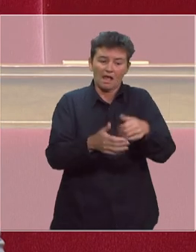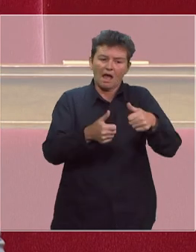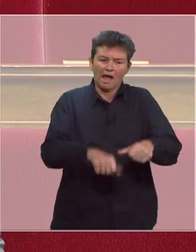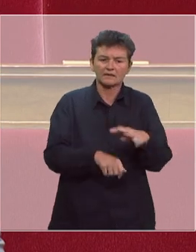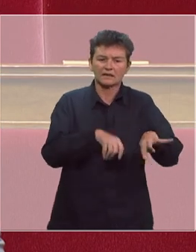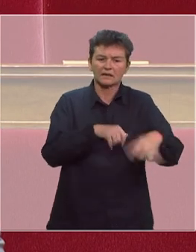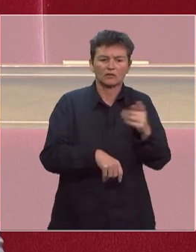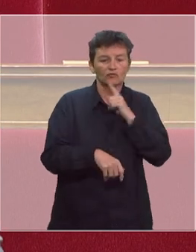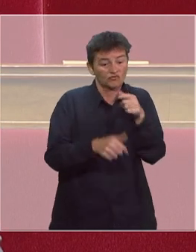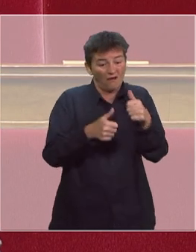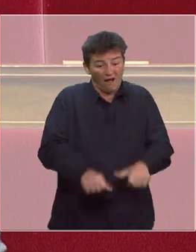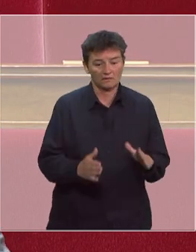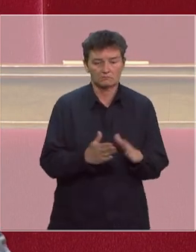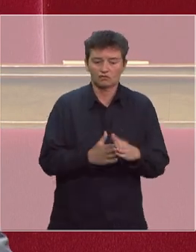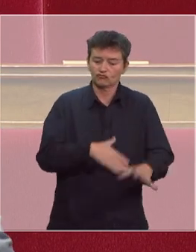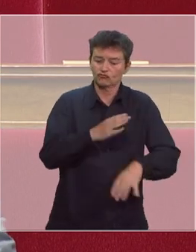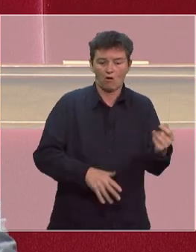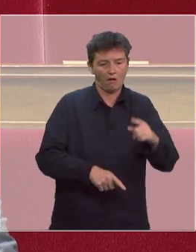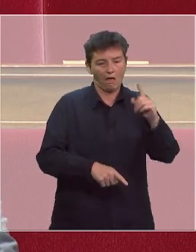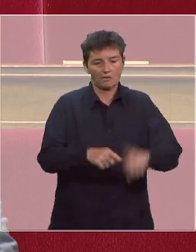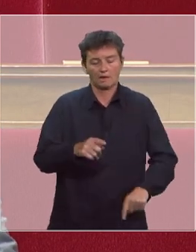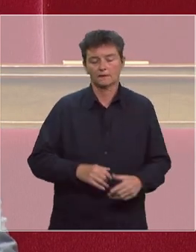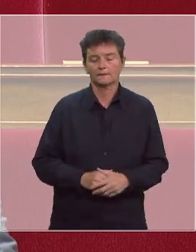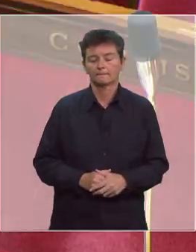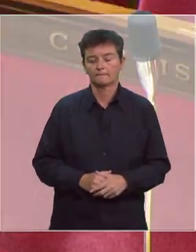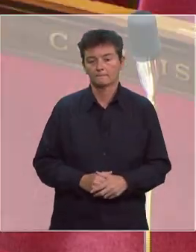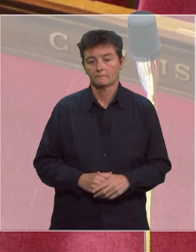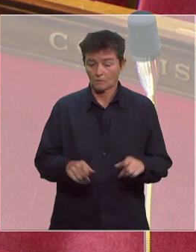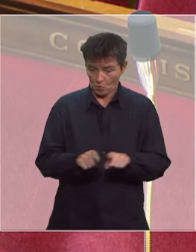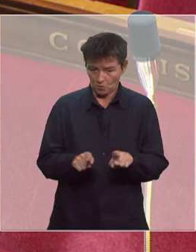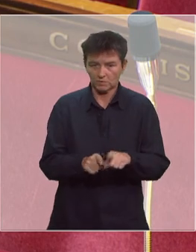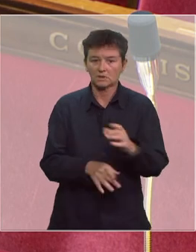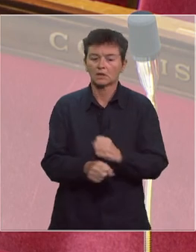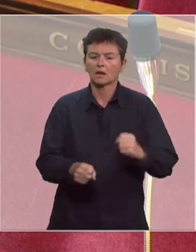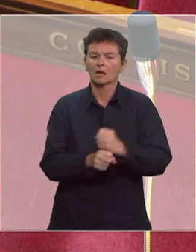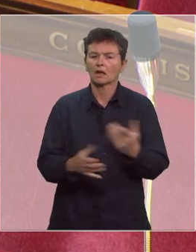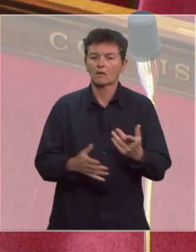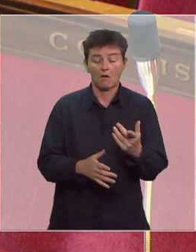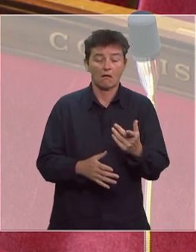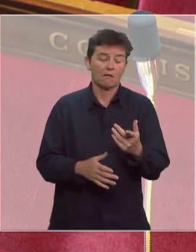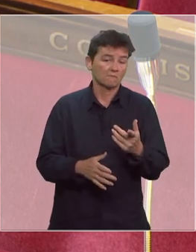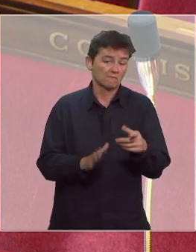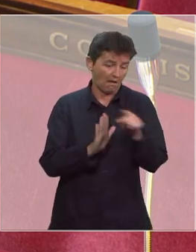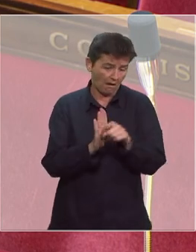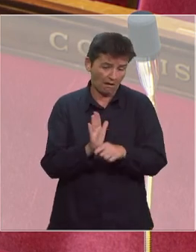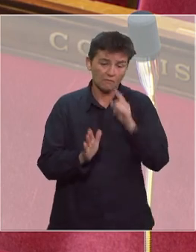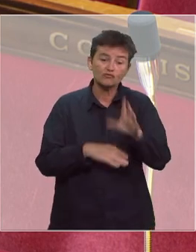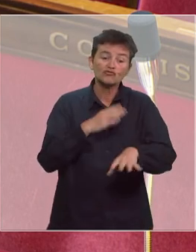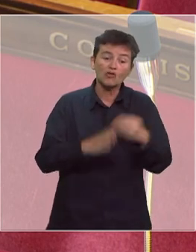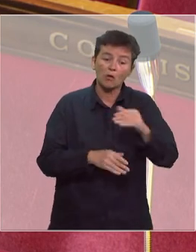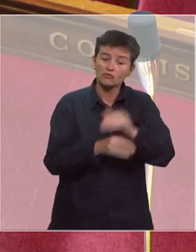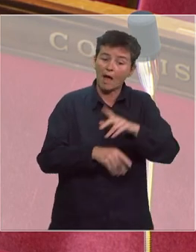stricte à domicile ou dans des structures collectives. Nous avons mis en place également le couvre-feu, notamment en Guadeloupe.